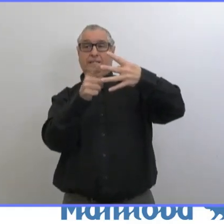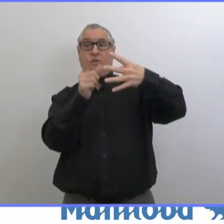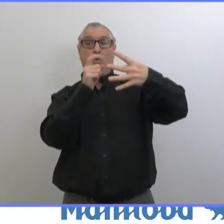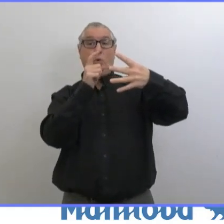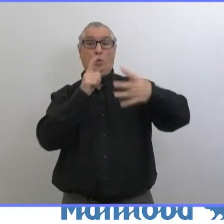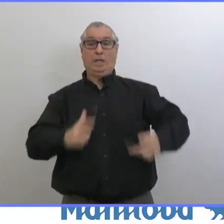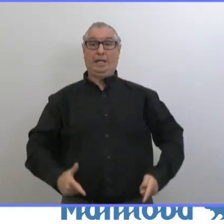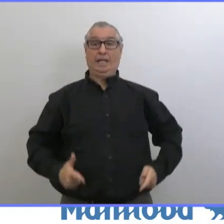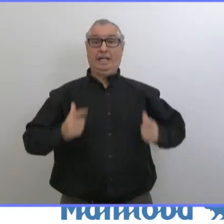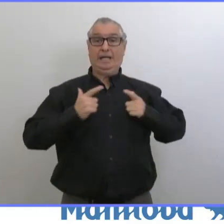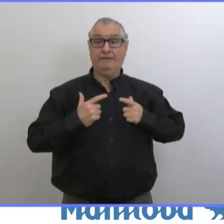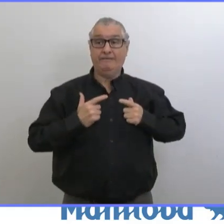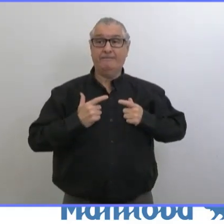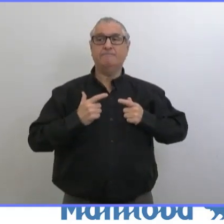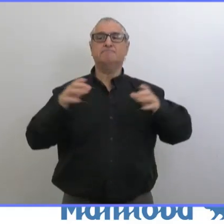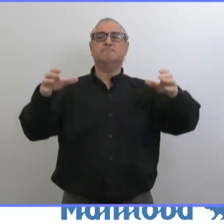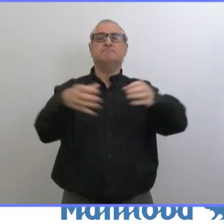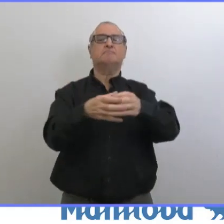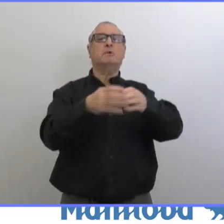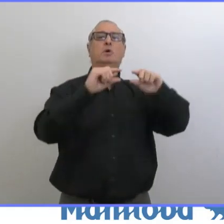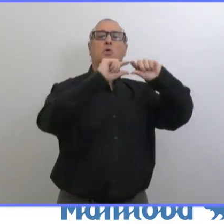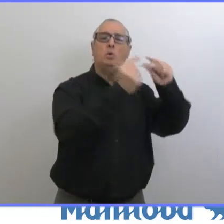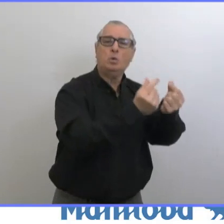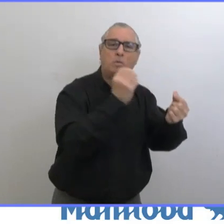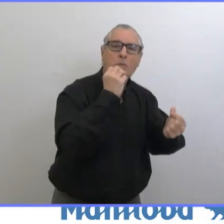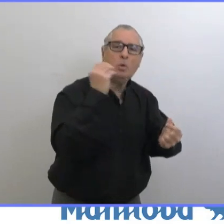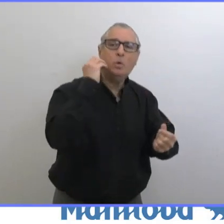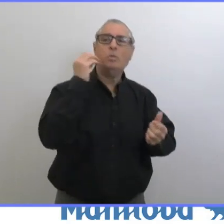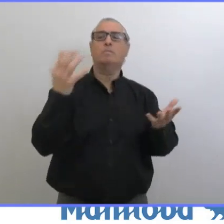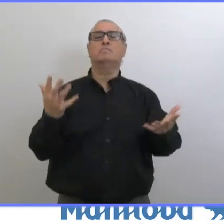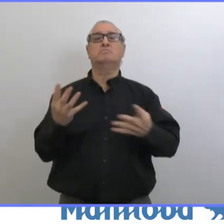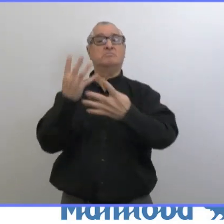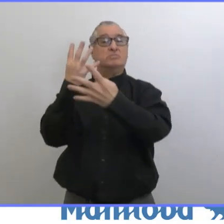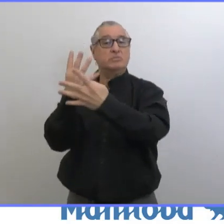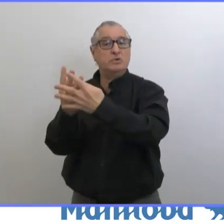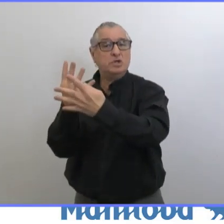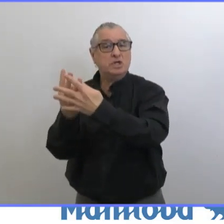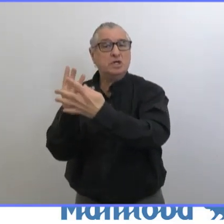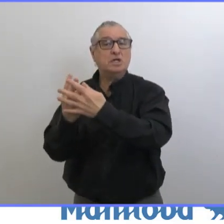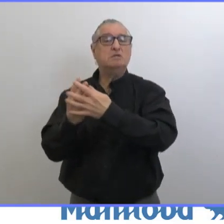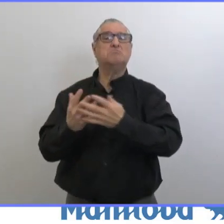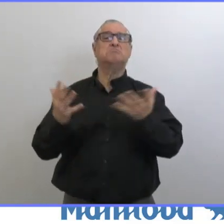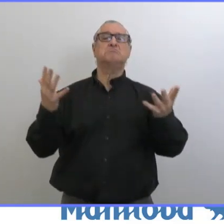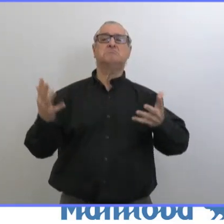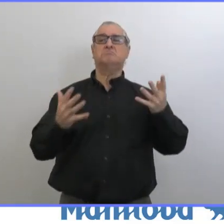résidents et personnels de lieux de vie en congrégation et les travailleurs essentiels.